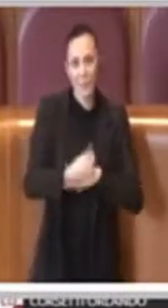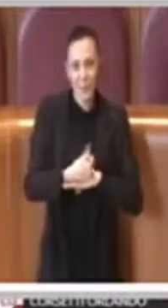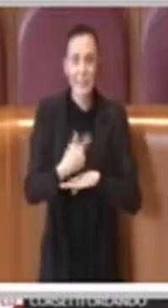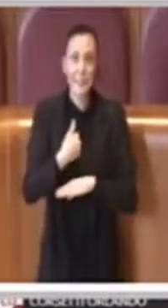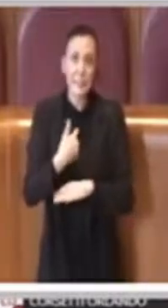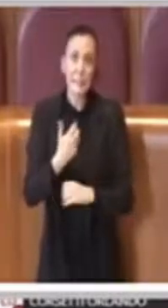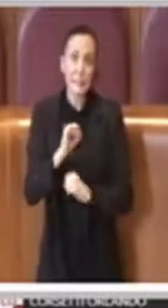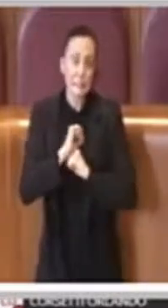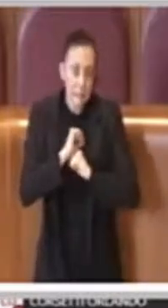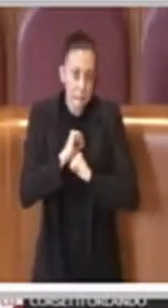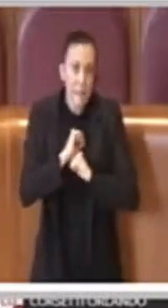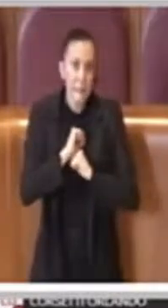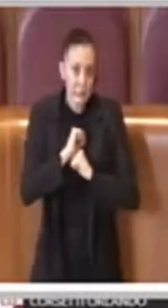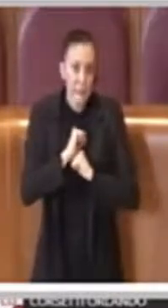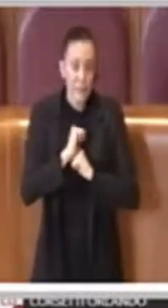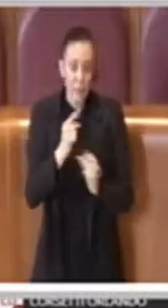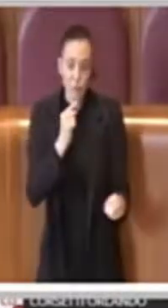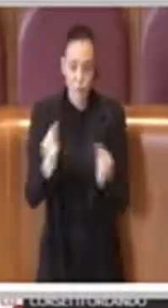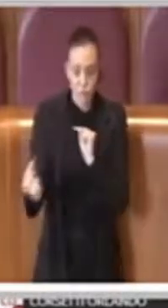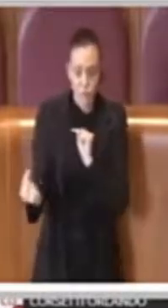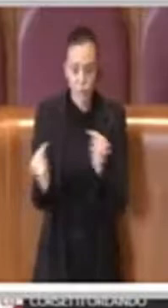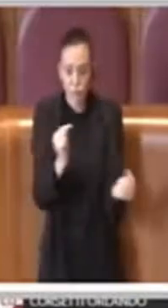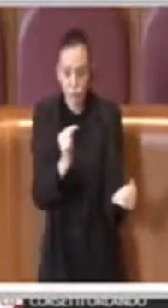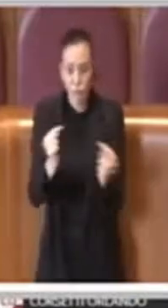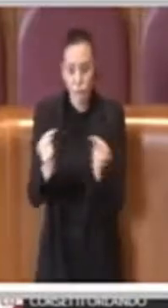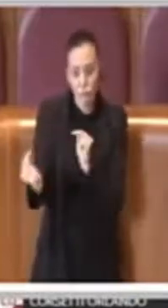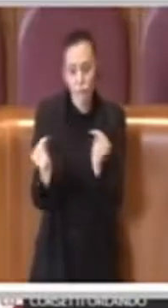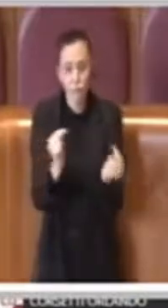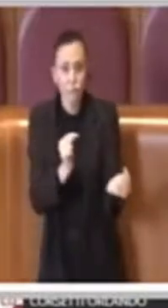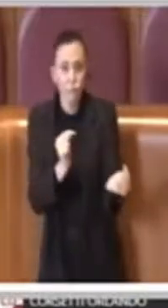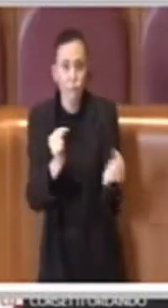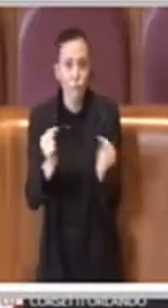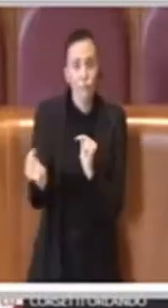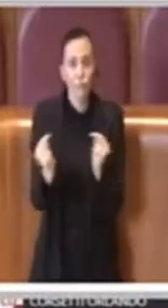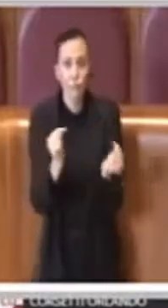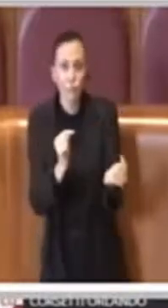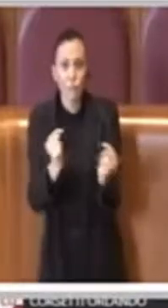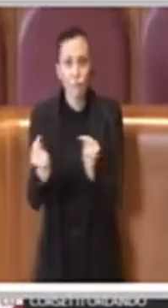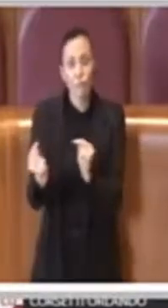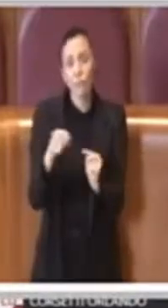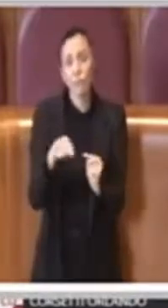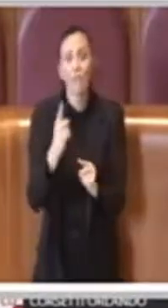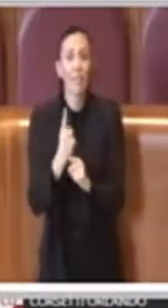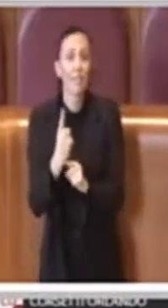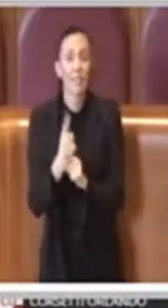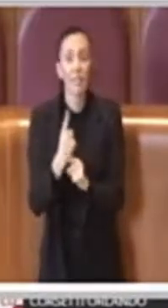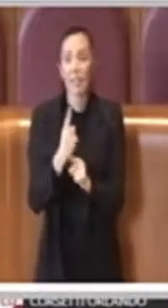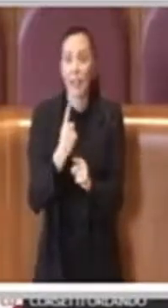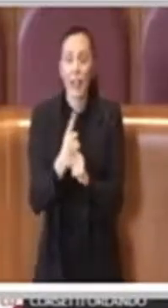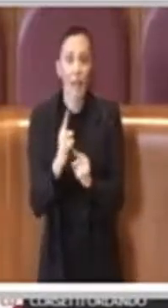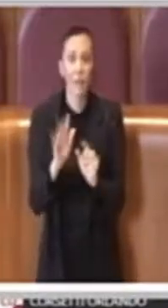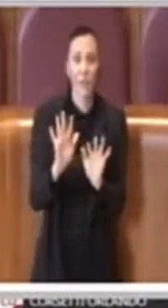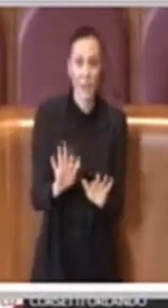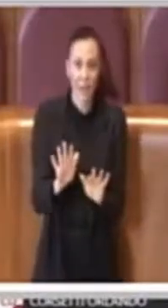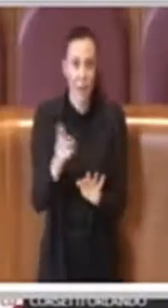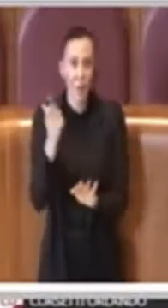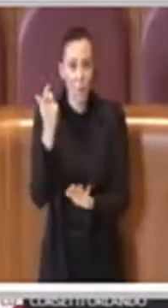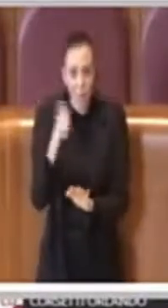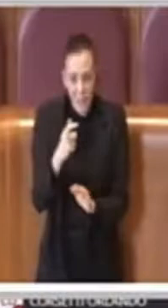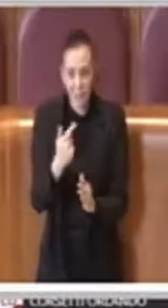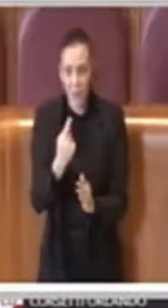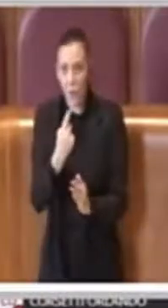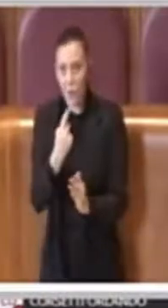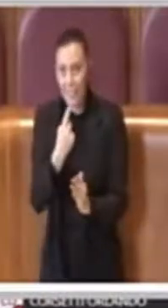sia opportuno che la discussione rimanga là anche per rispetto non solo di chi a questa mozione ci ha